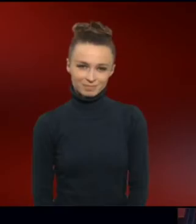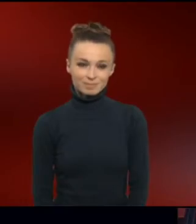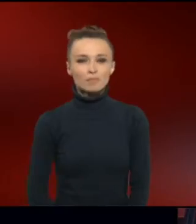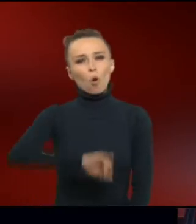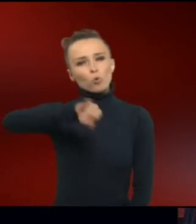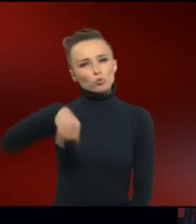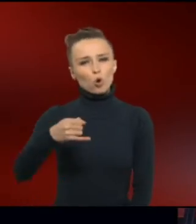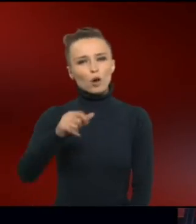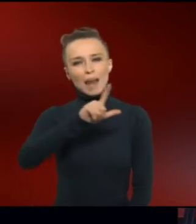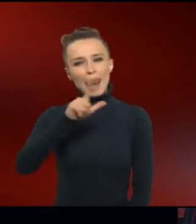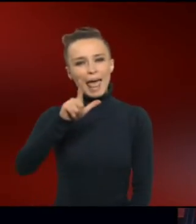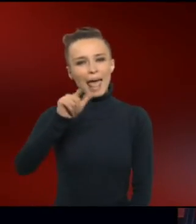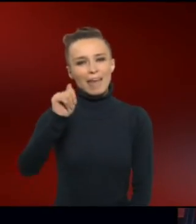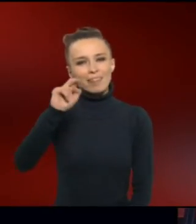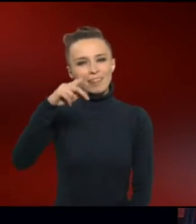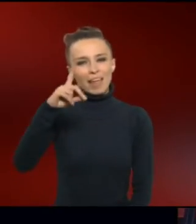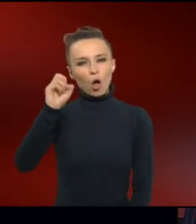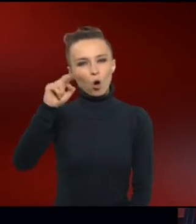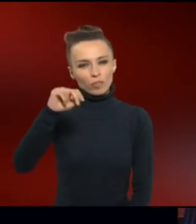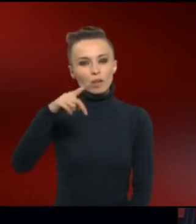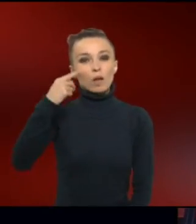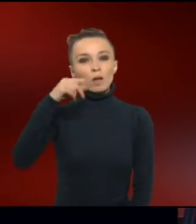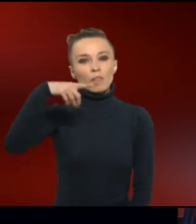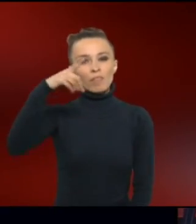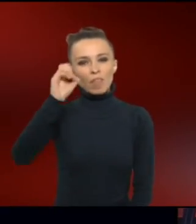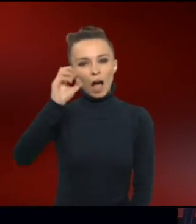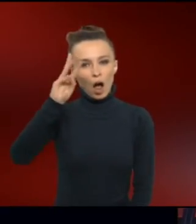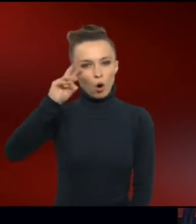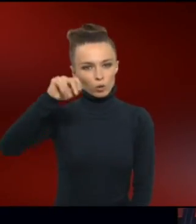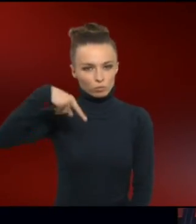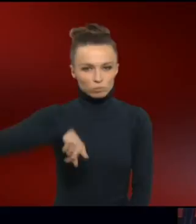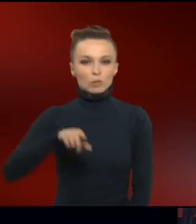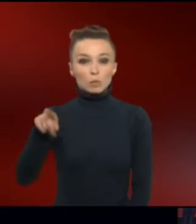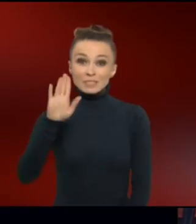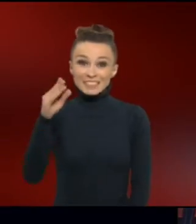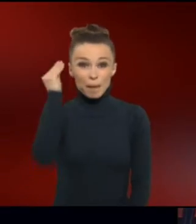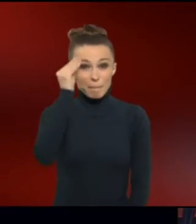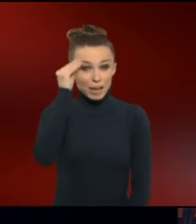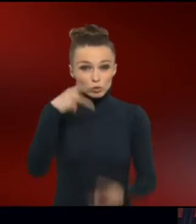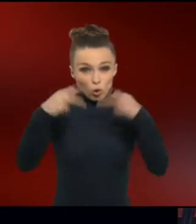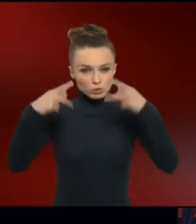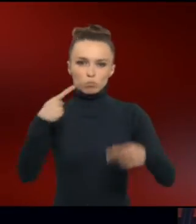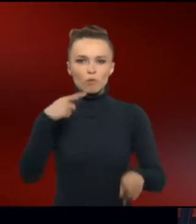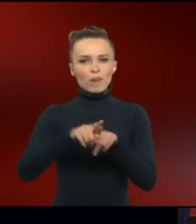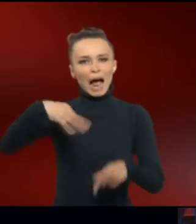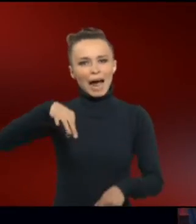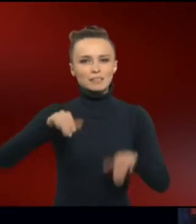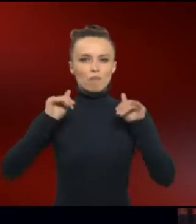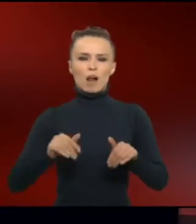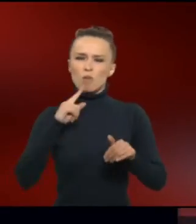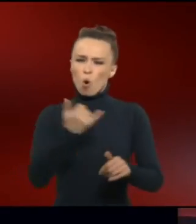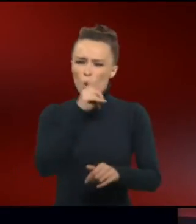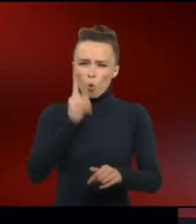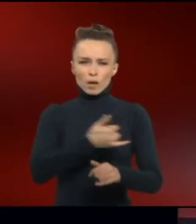John Langton Down war mit seinem Bildungskonzept eher ein Einzelfall. Und es dauerte noch über 100 Jahre, in denen